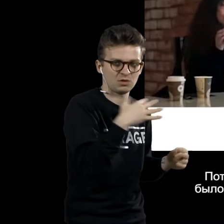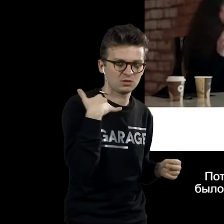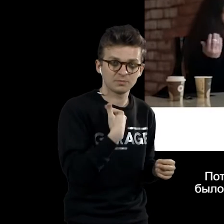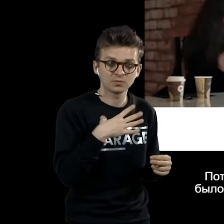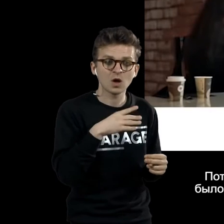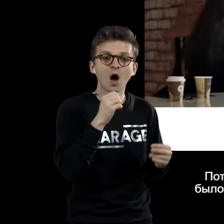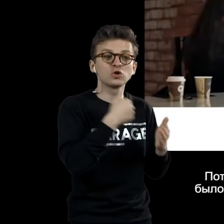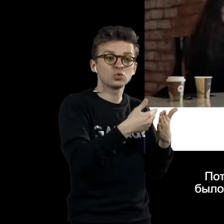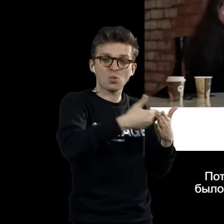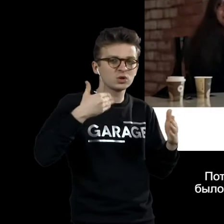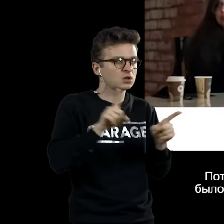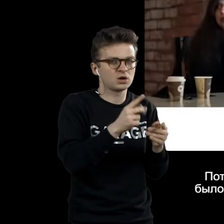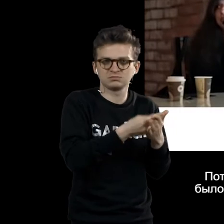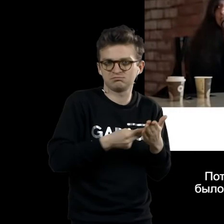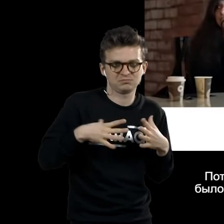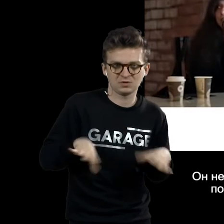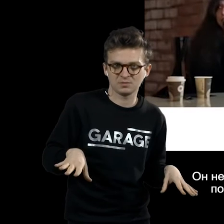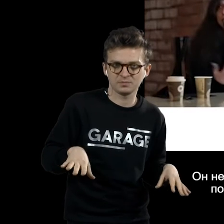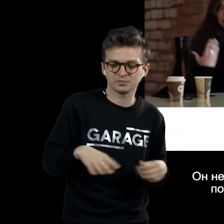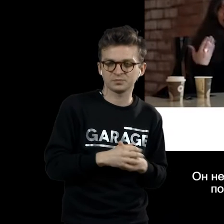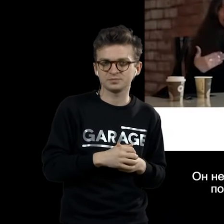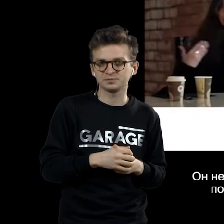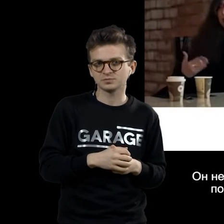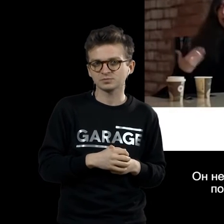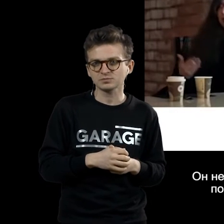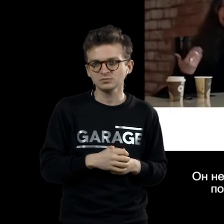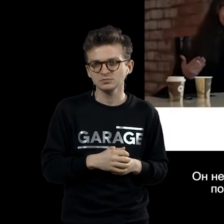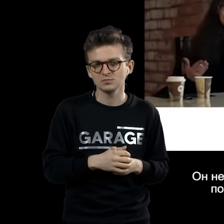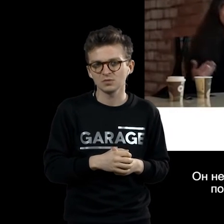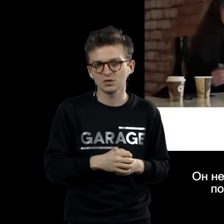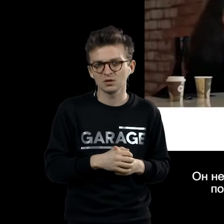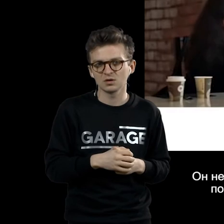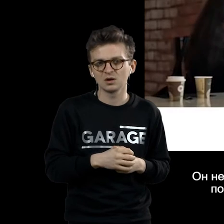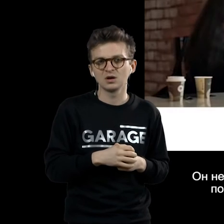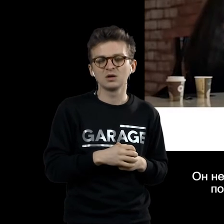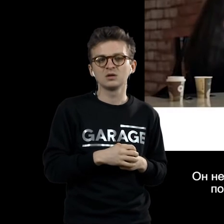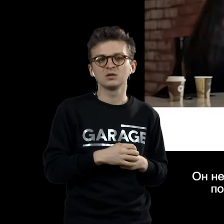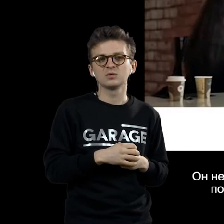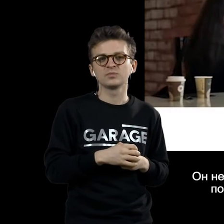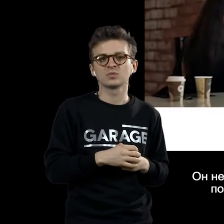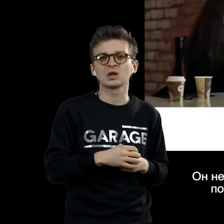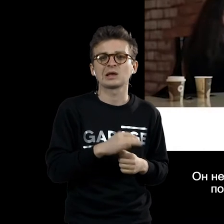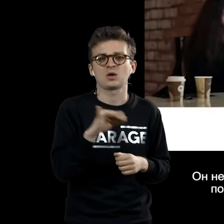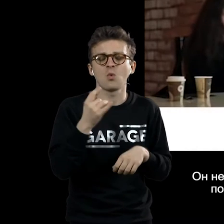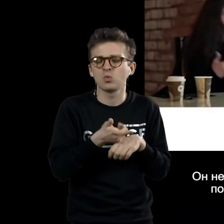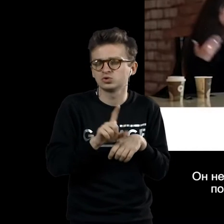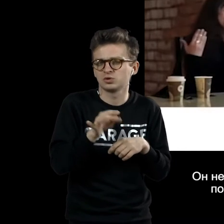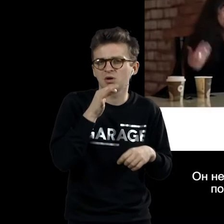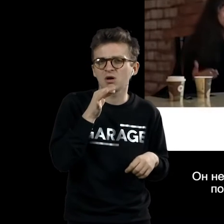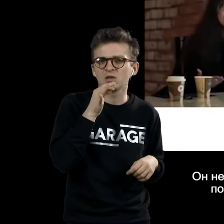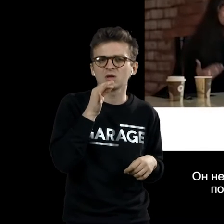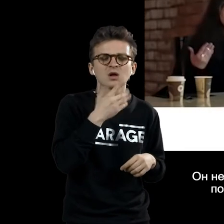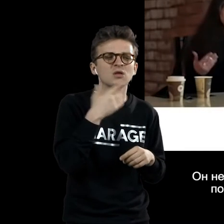игнорировать. Но у него фактически нет предшественников, он не является ничьим последователем. И